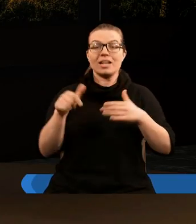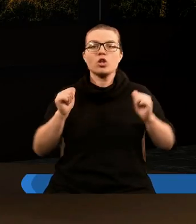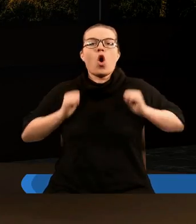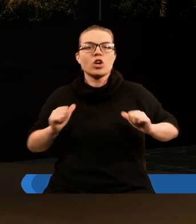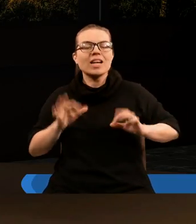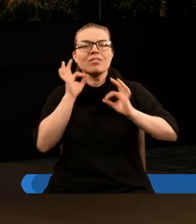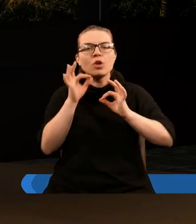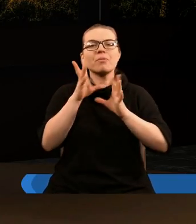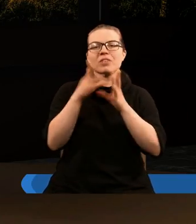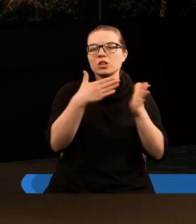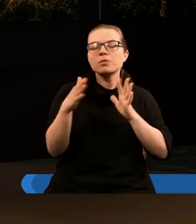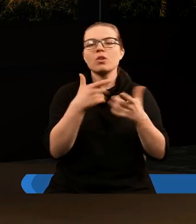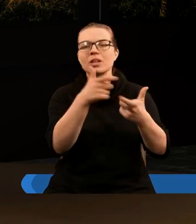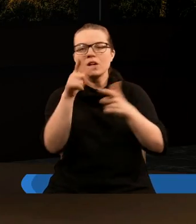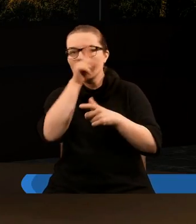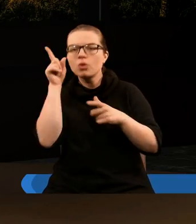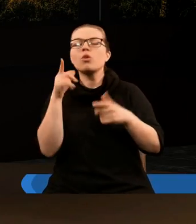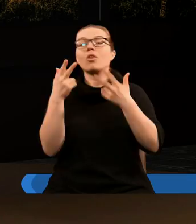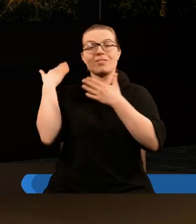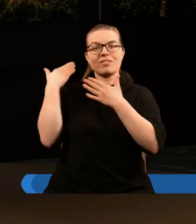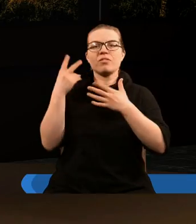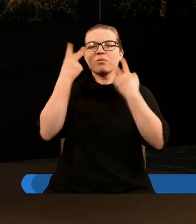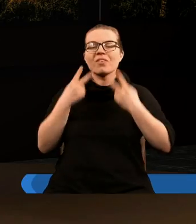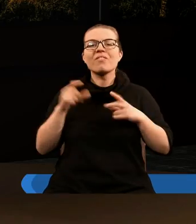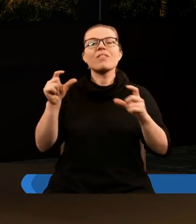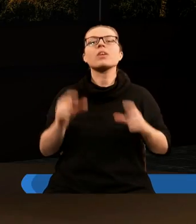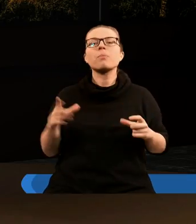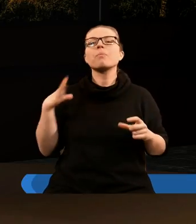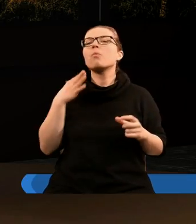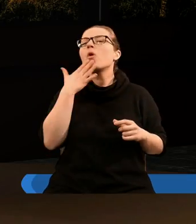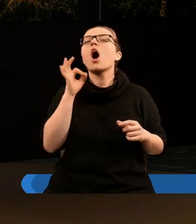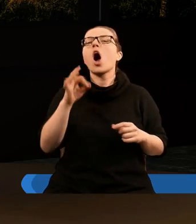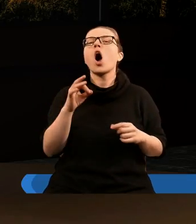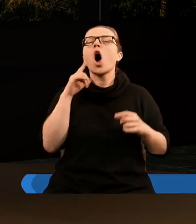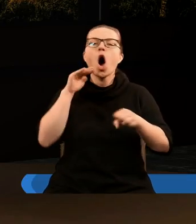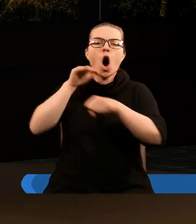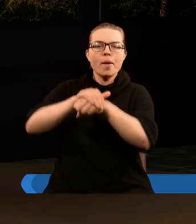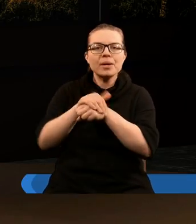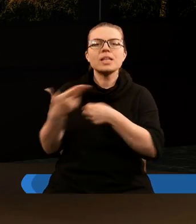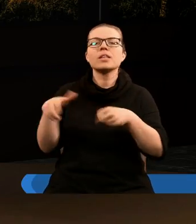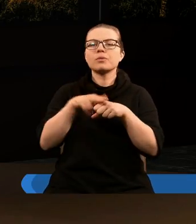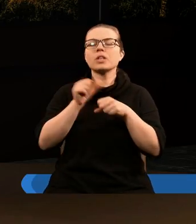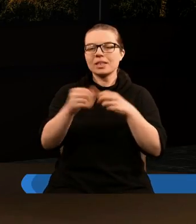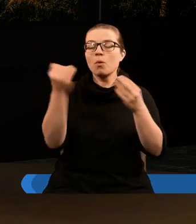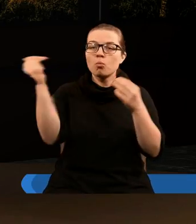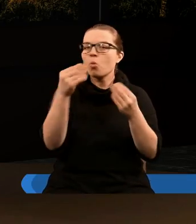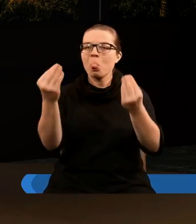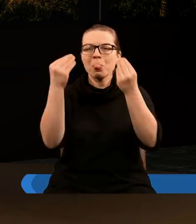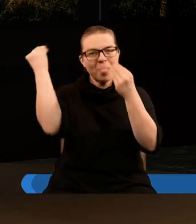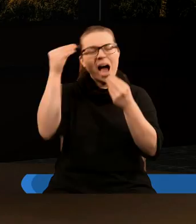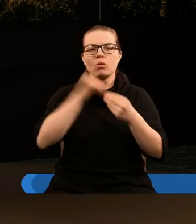werset, który wcześniej czytaliśmy, mówi nam o pieśni, której nikt nie mógł się nauczyć.